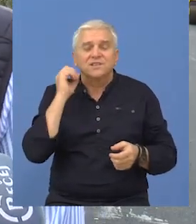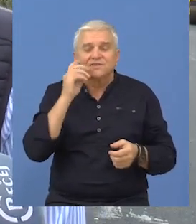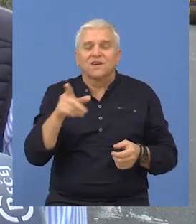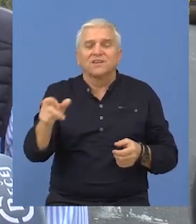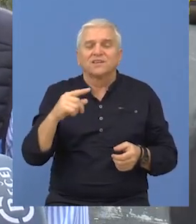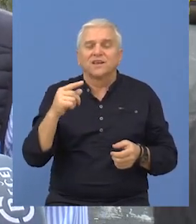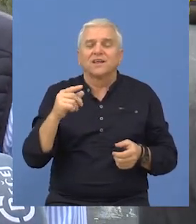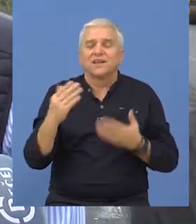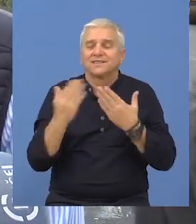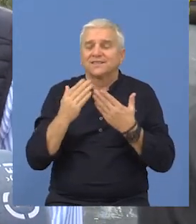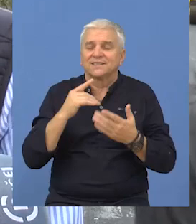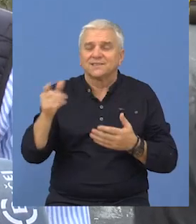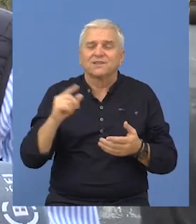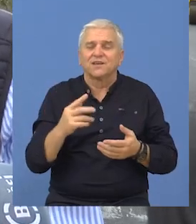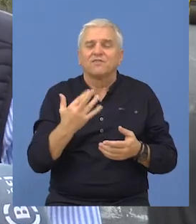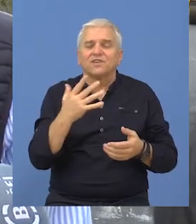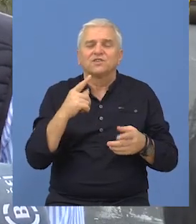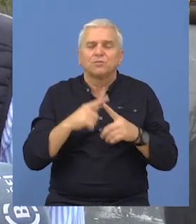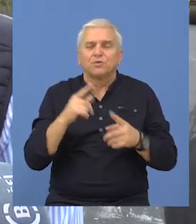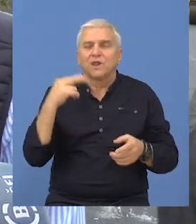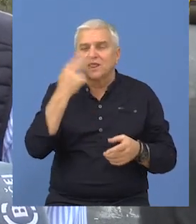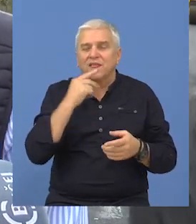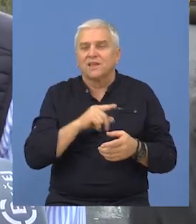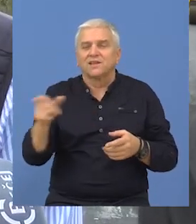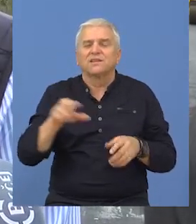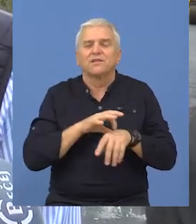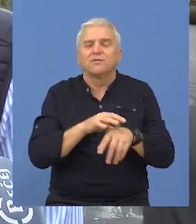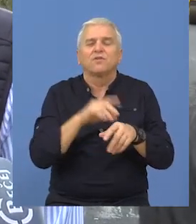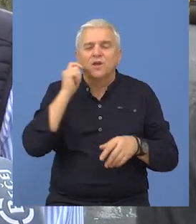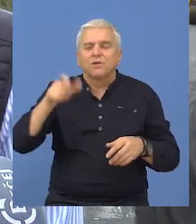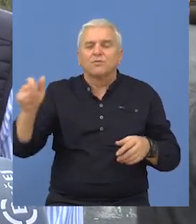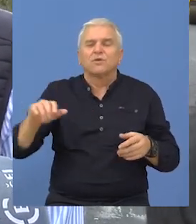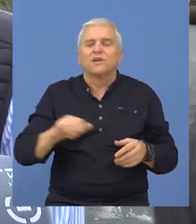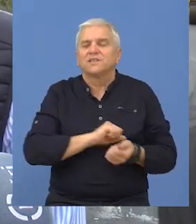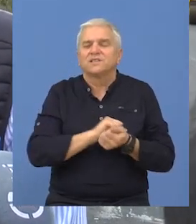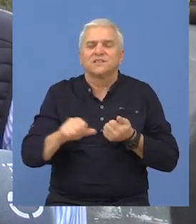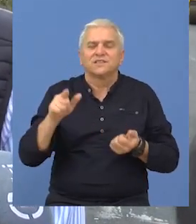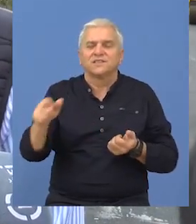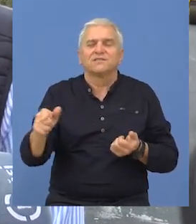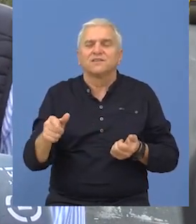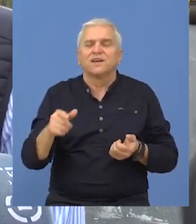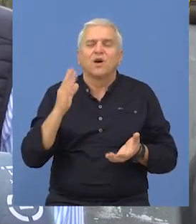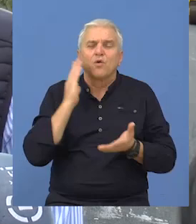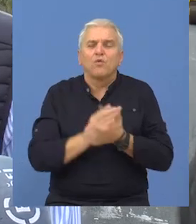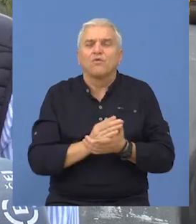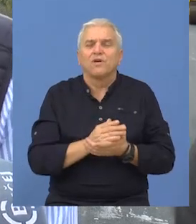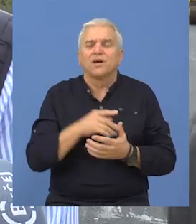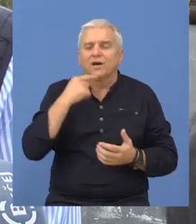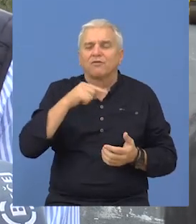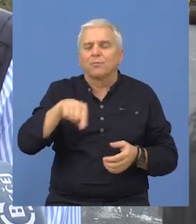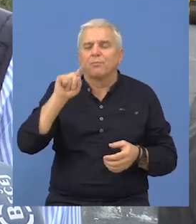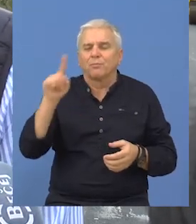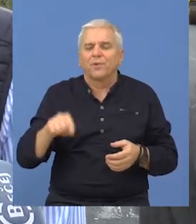svake sedmice, dakle više puta u toku nedelje obavljam razgovore sa građanima. Uglavnom se uvek